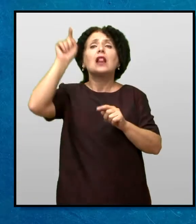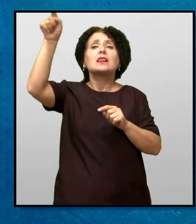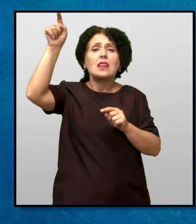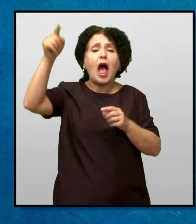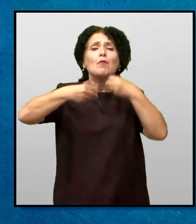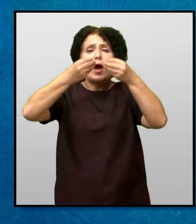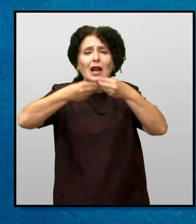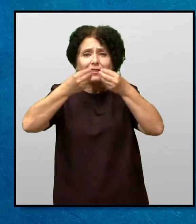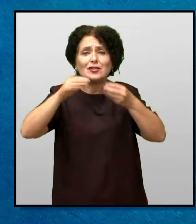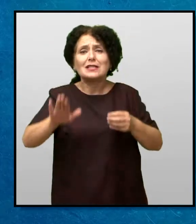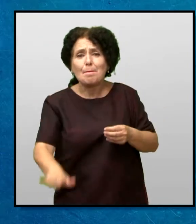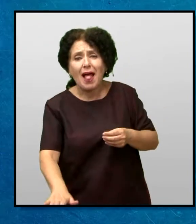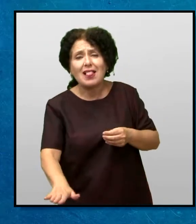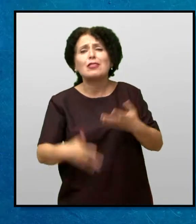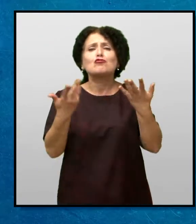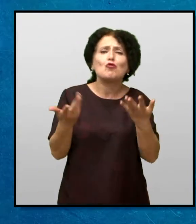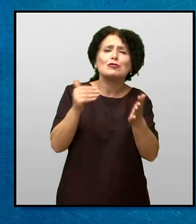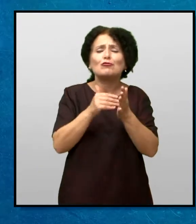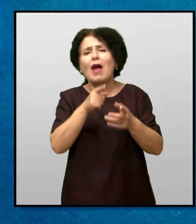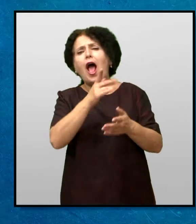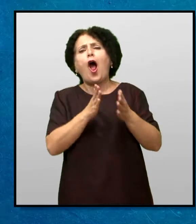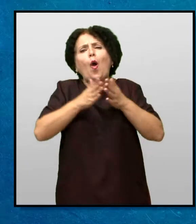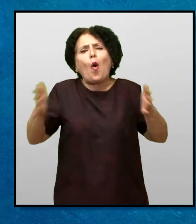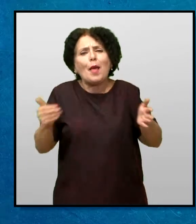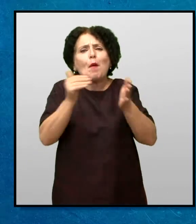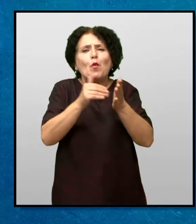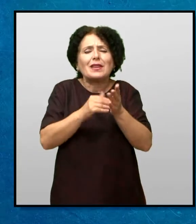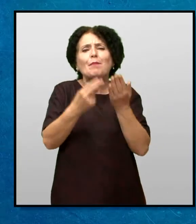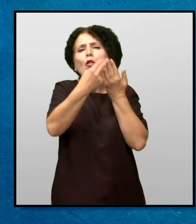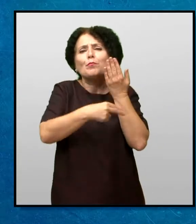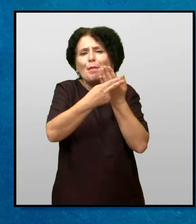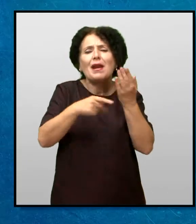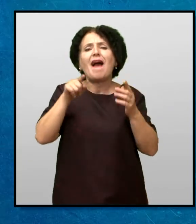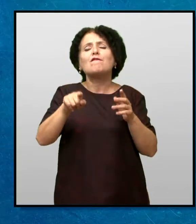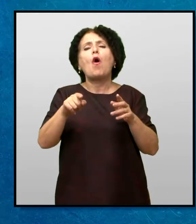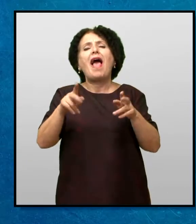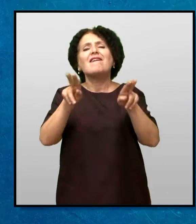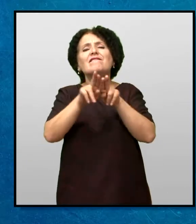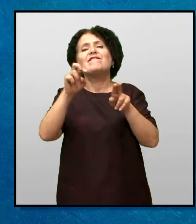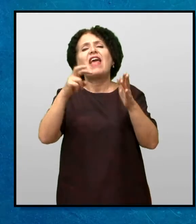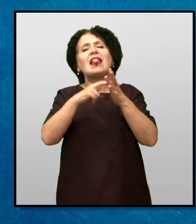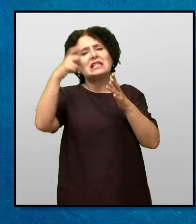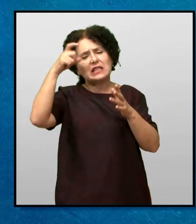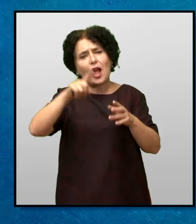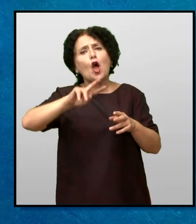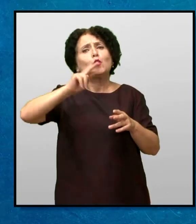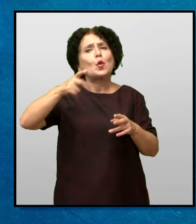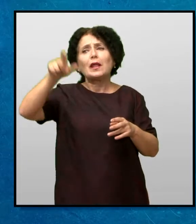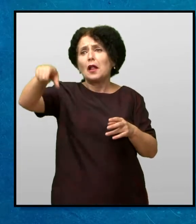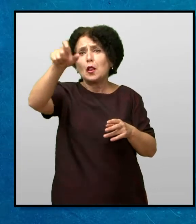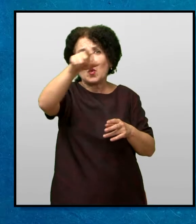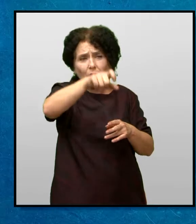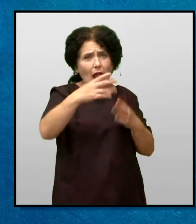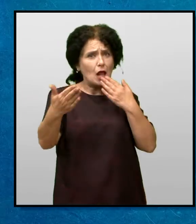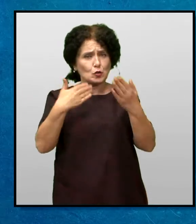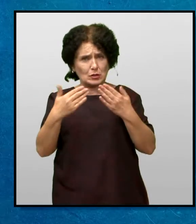ја раскаже историјата за Мери Джонс Тој кажа за големата потреба од Библија во Велс И тогаш и другите луѓе